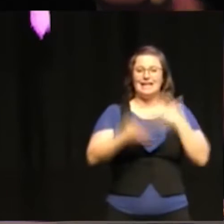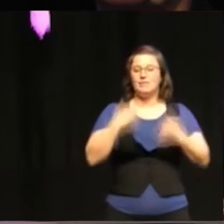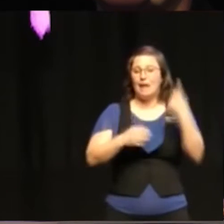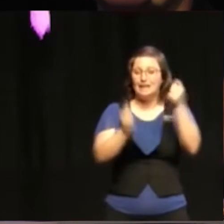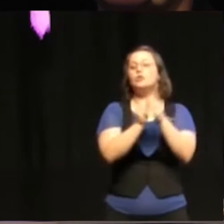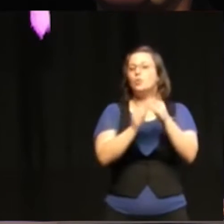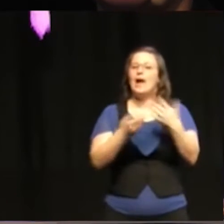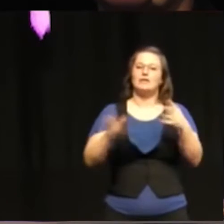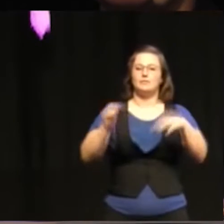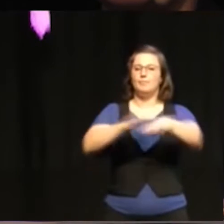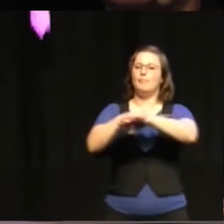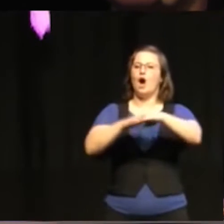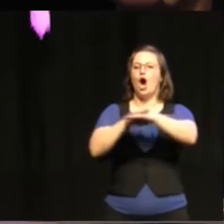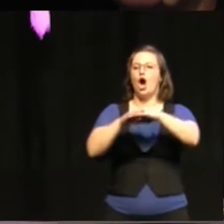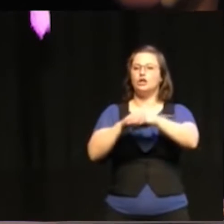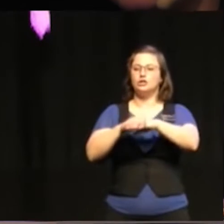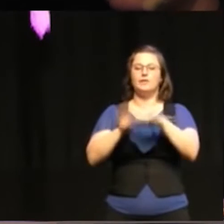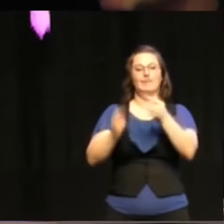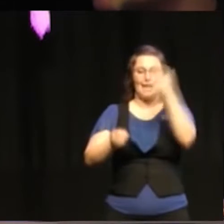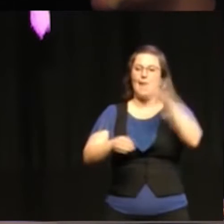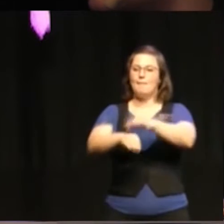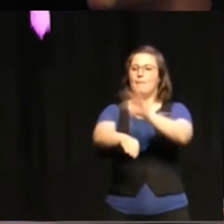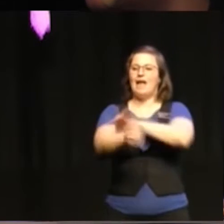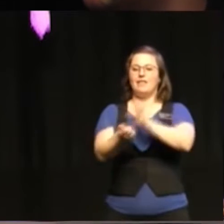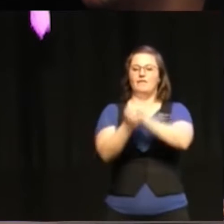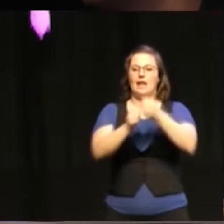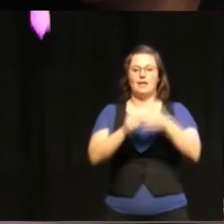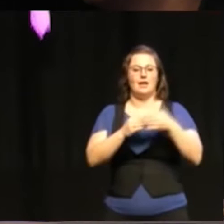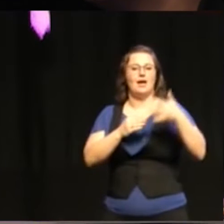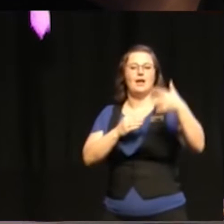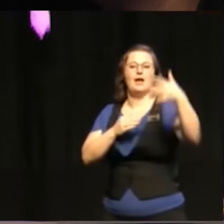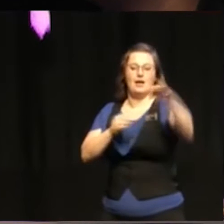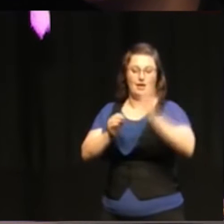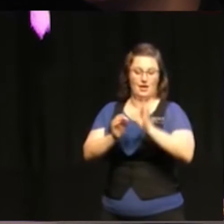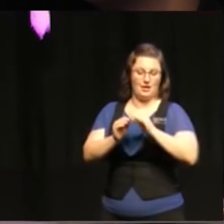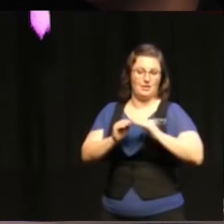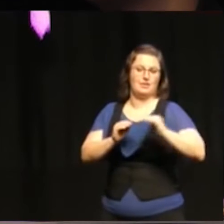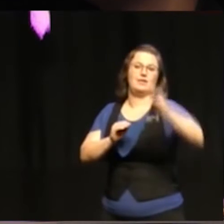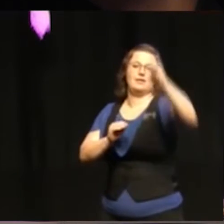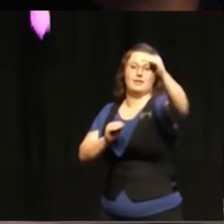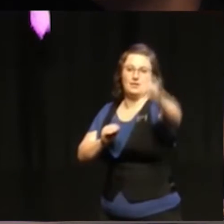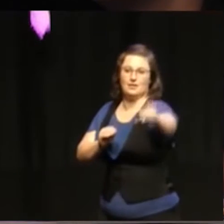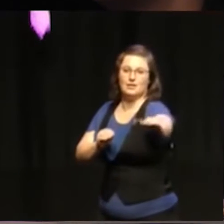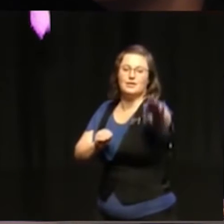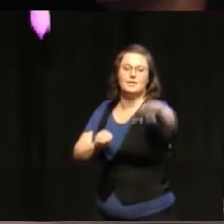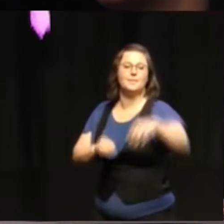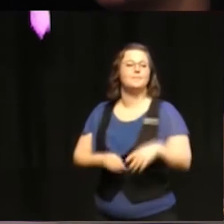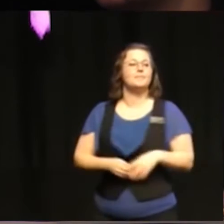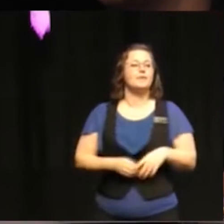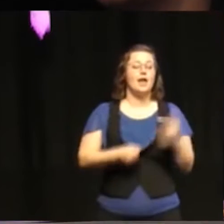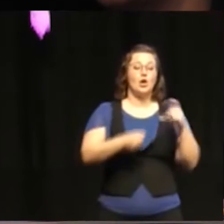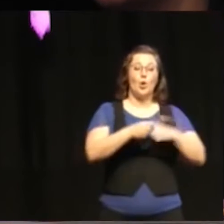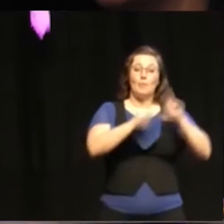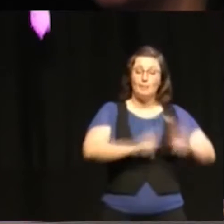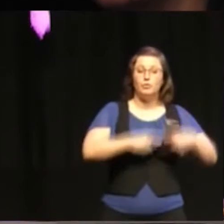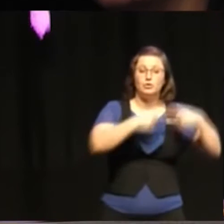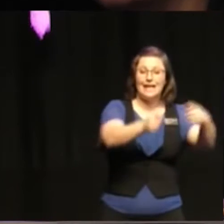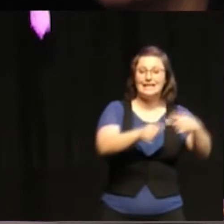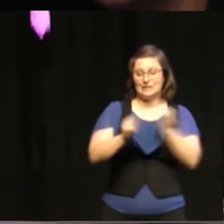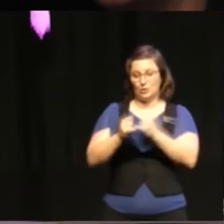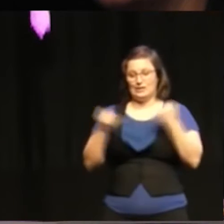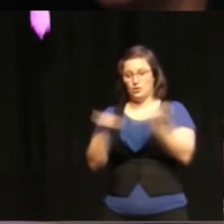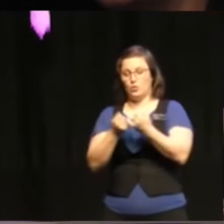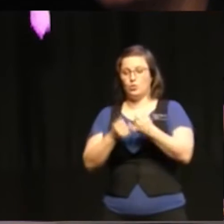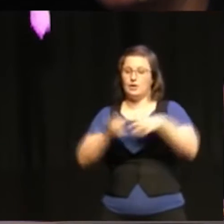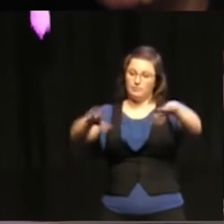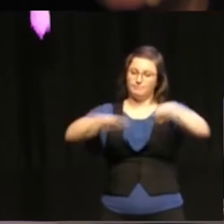sedan mäta förändringar över tid. När det gäller hur redo vi är när det gäller processen och institutionerna för att ta hand om den här